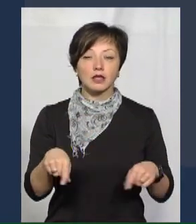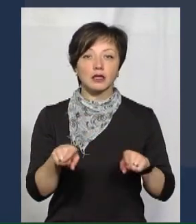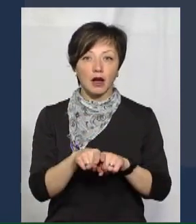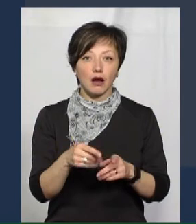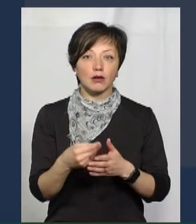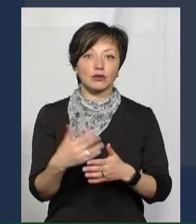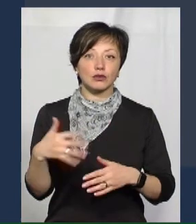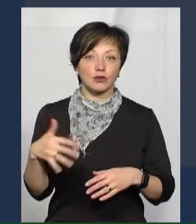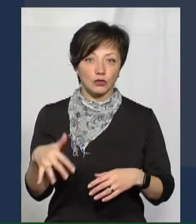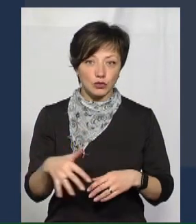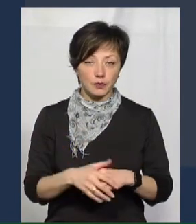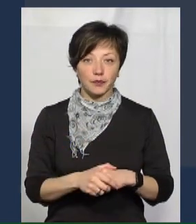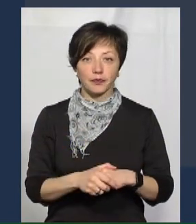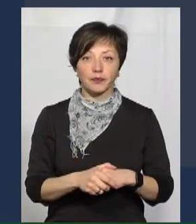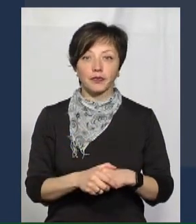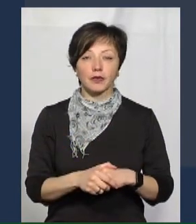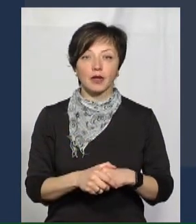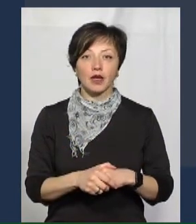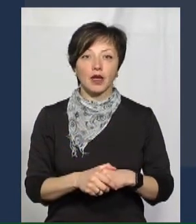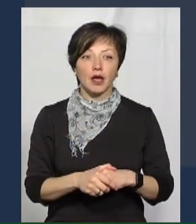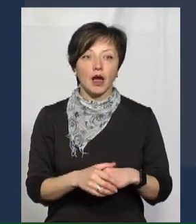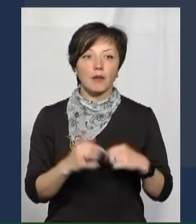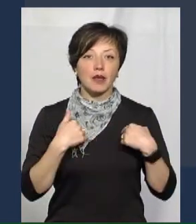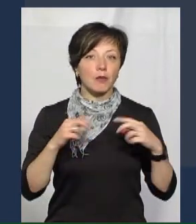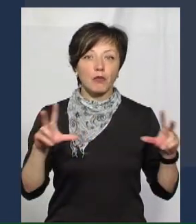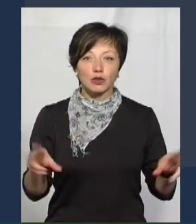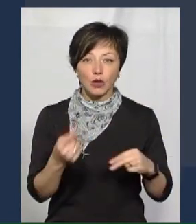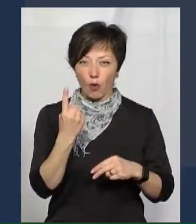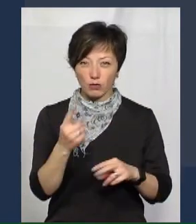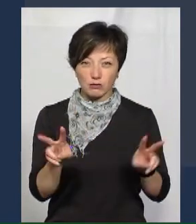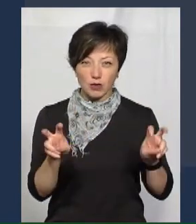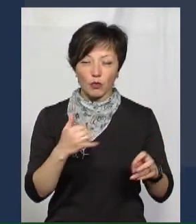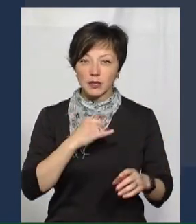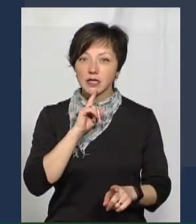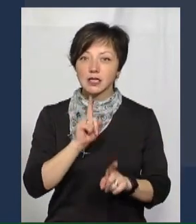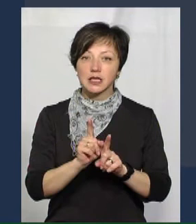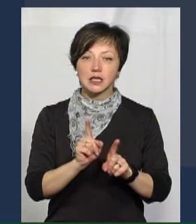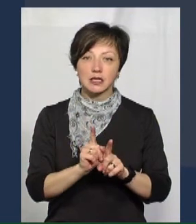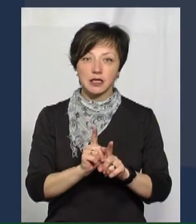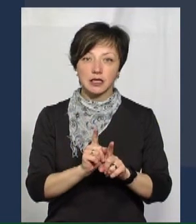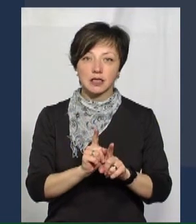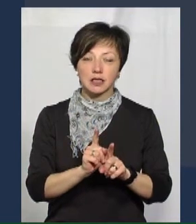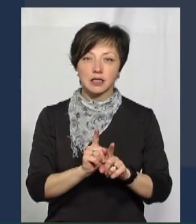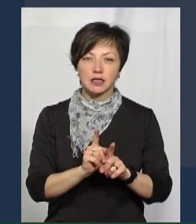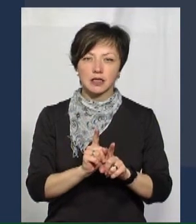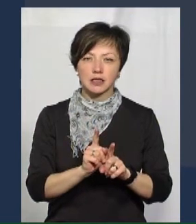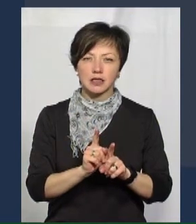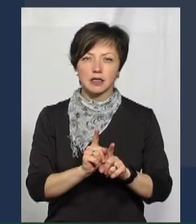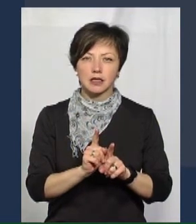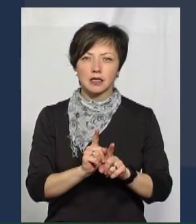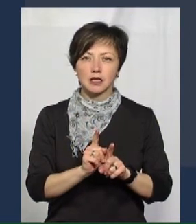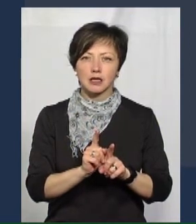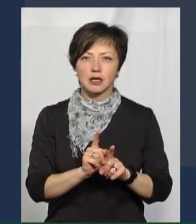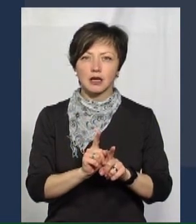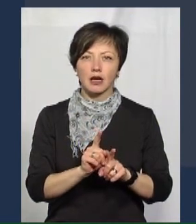вартують кошти. Планквінілу мені просто пощастило, тому що в мене сестра моєї дружини його вживає. В неї артрит,